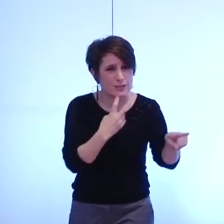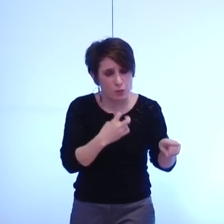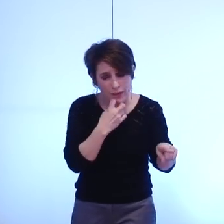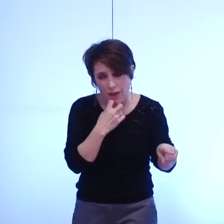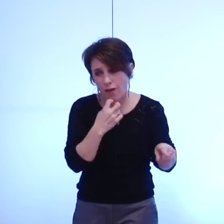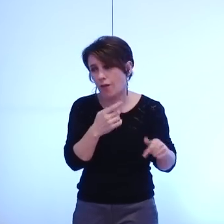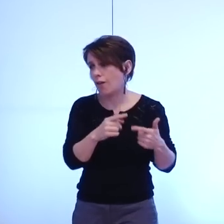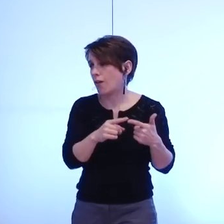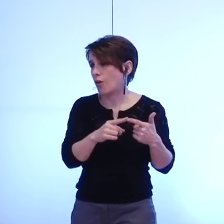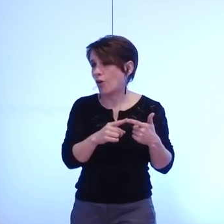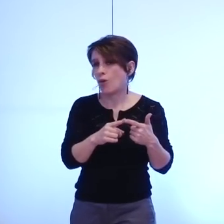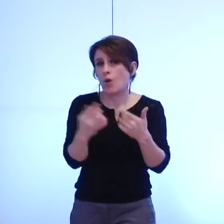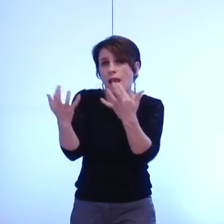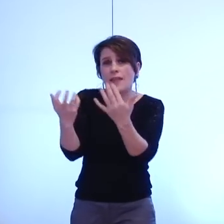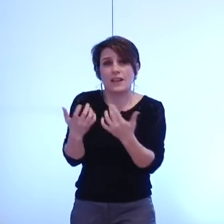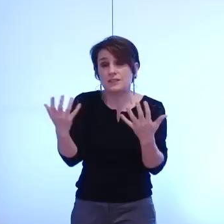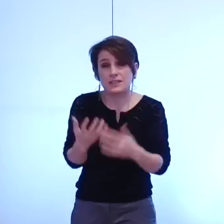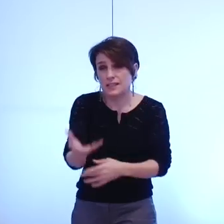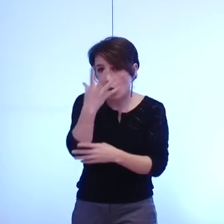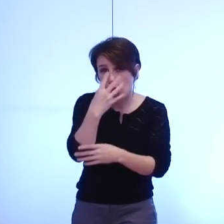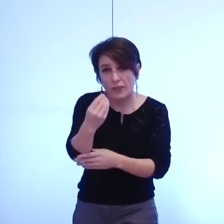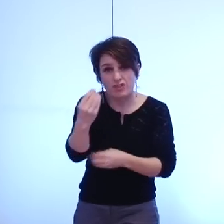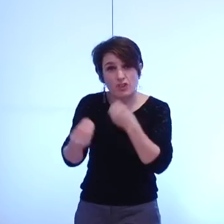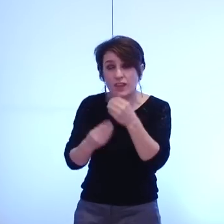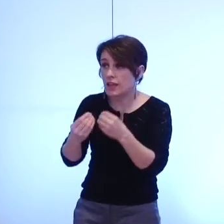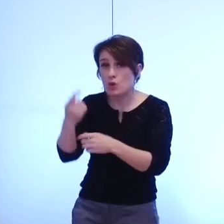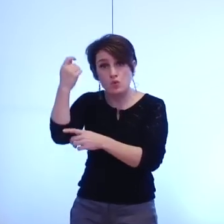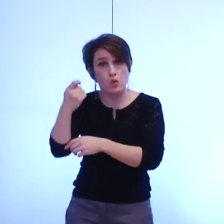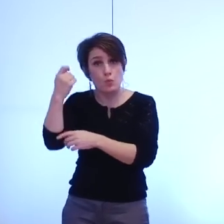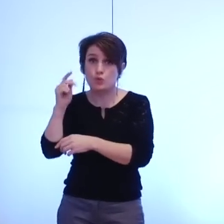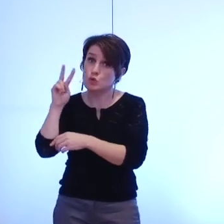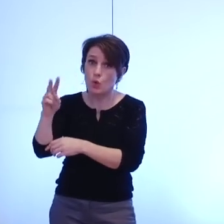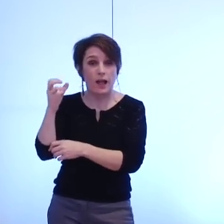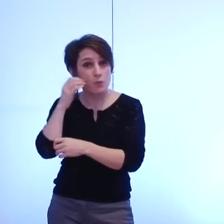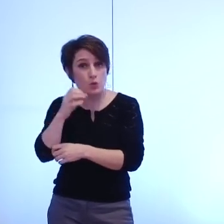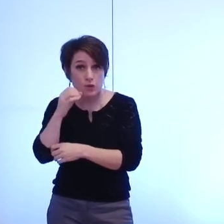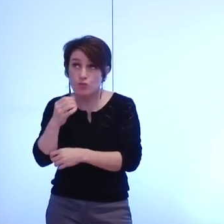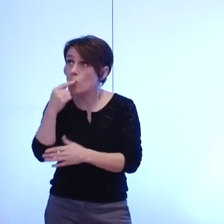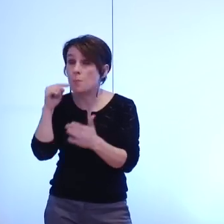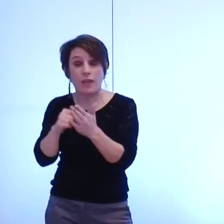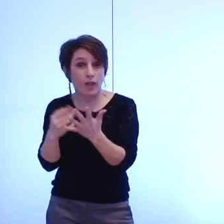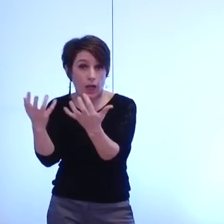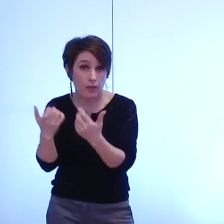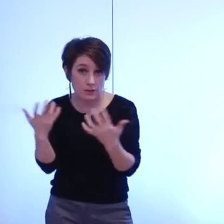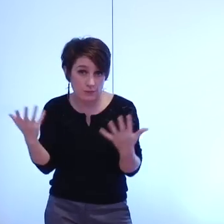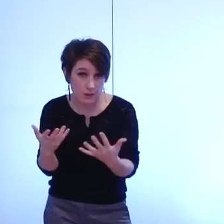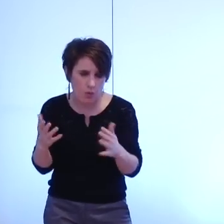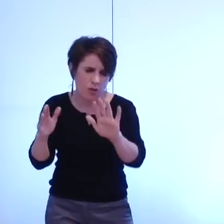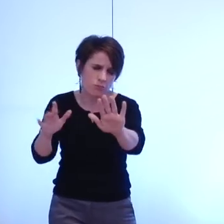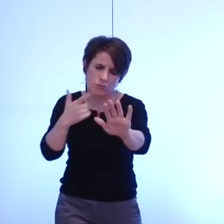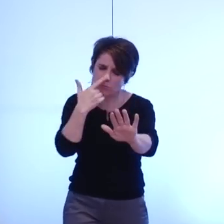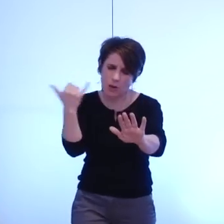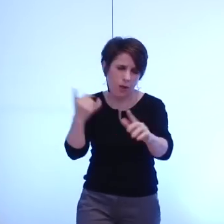est celle d'un TGV ou est-ce que c'est celle des transports du quotidien je pense que le débat a été